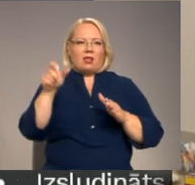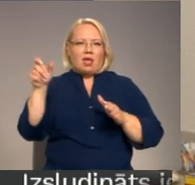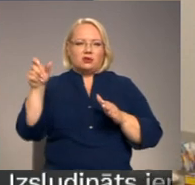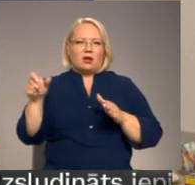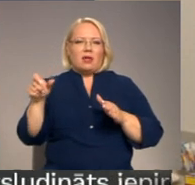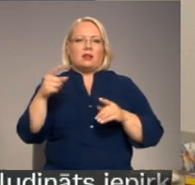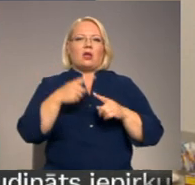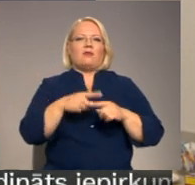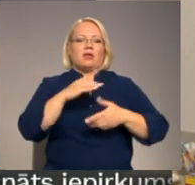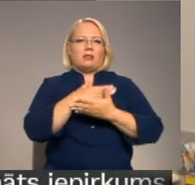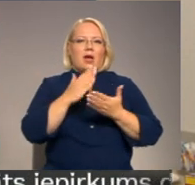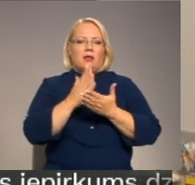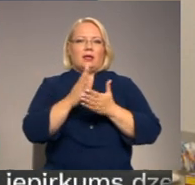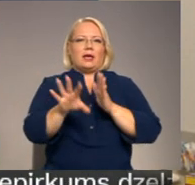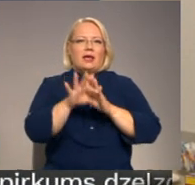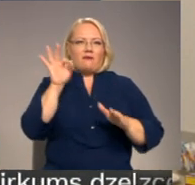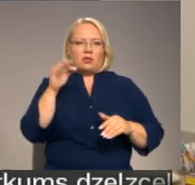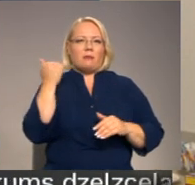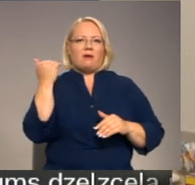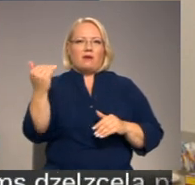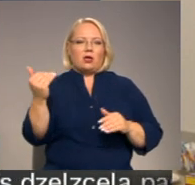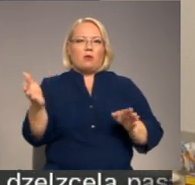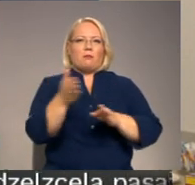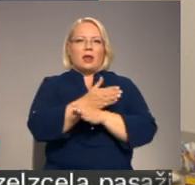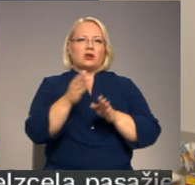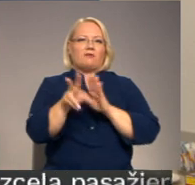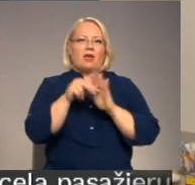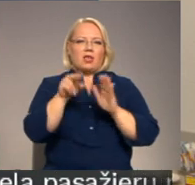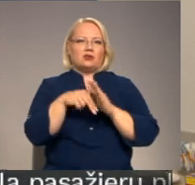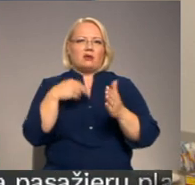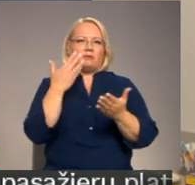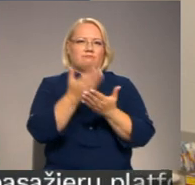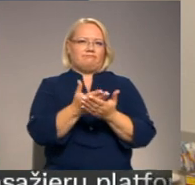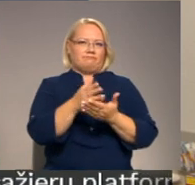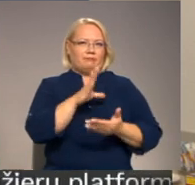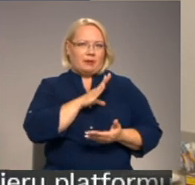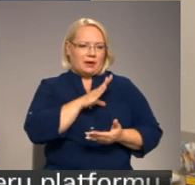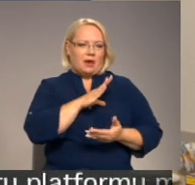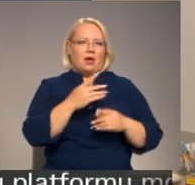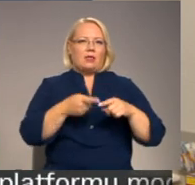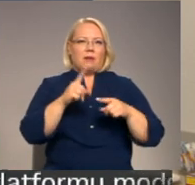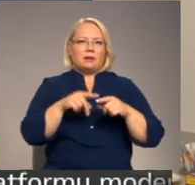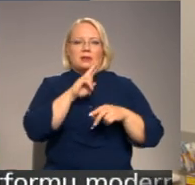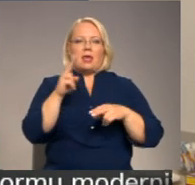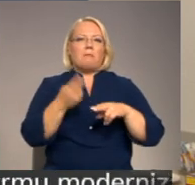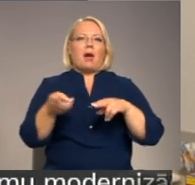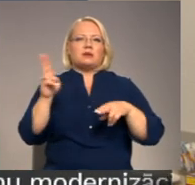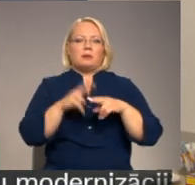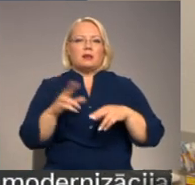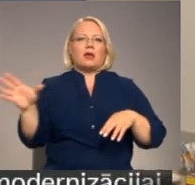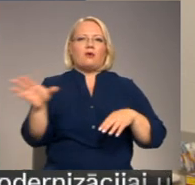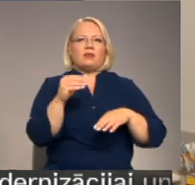daļa no šiem tā tika ievēlēta, un tā bija daļa no viņa priekšvēlēšana agitācijas. Bet to es nepārspīlētu, ka visu